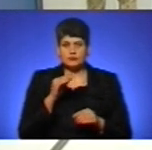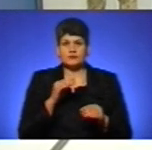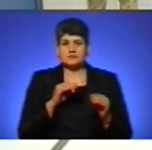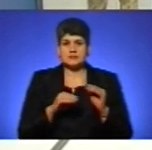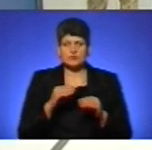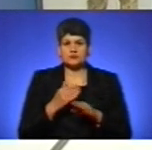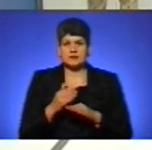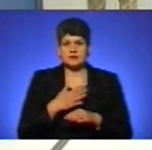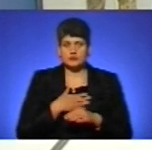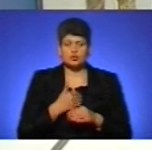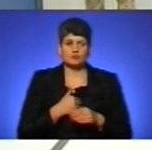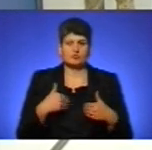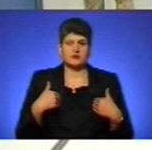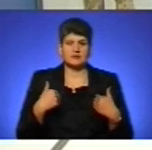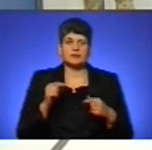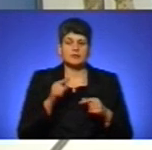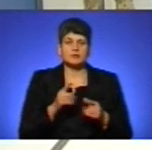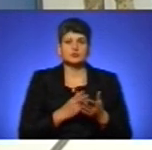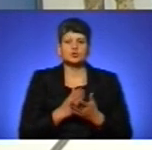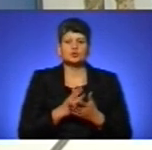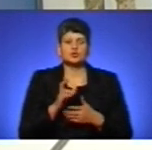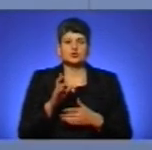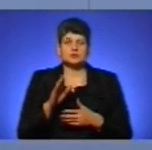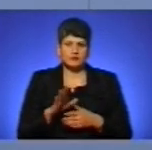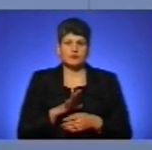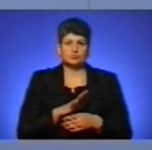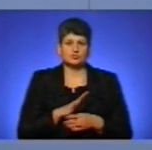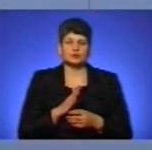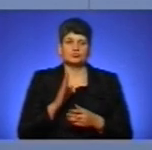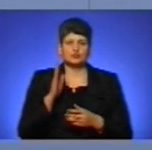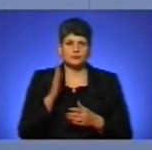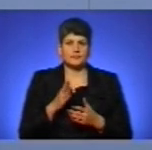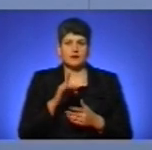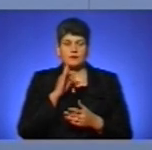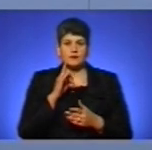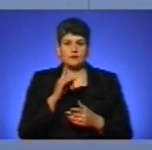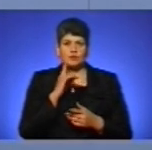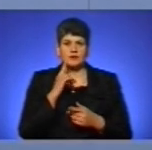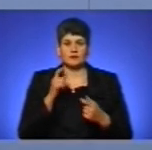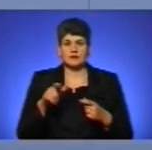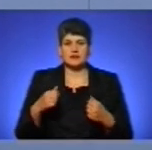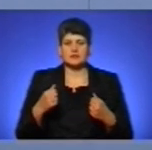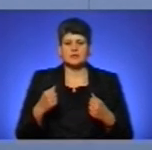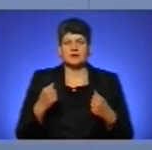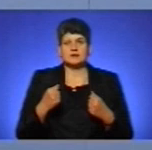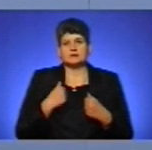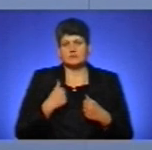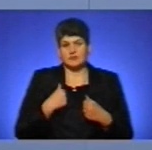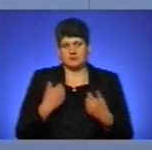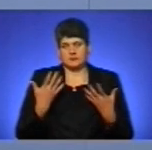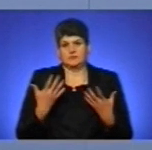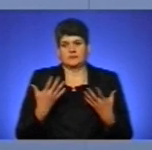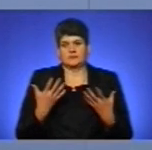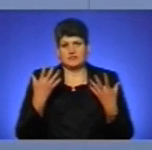частини нашої хочу привітати ті, хто служив, хто служить, і молоде покоління Днем Збройних Сил України побажати всім, в першу чергу,